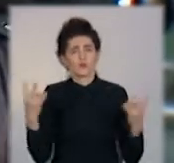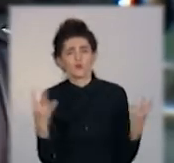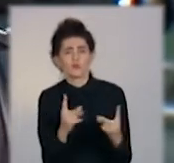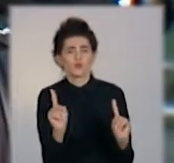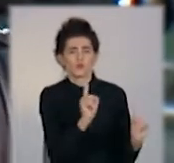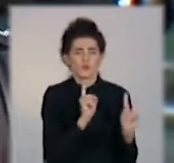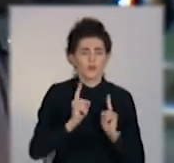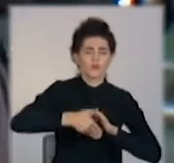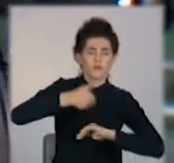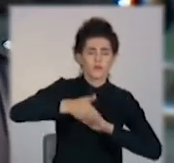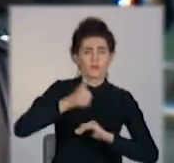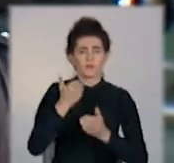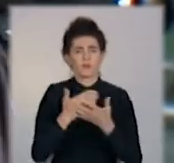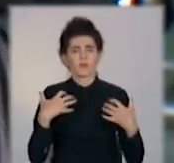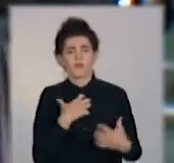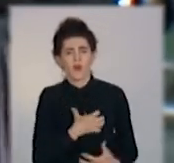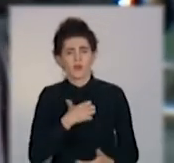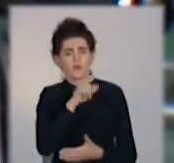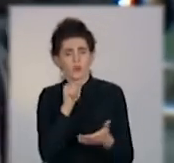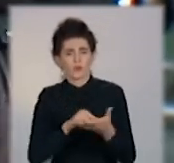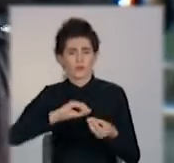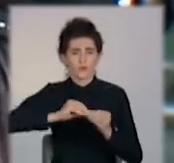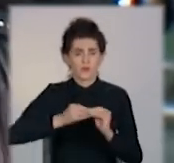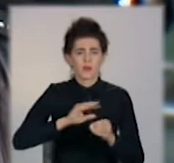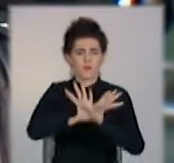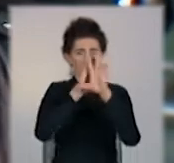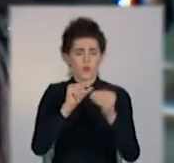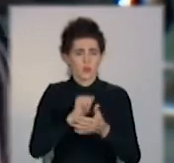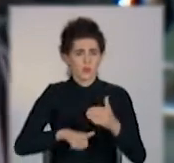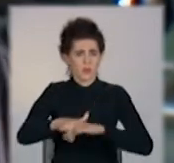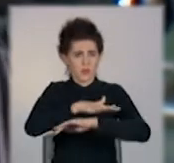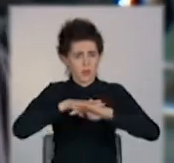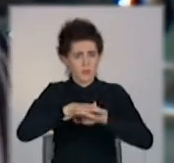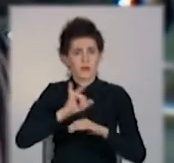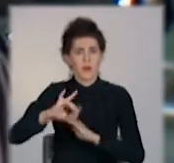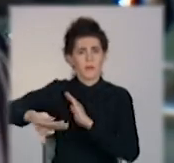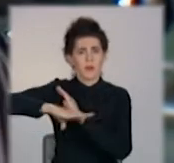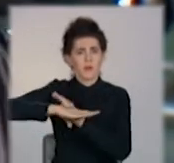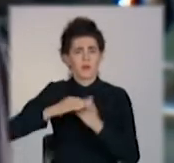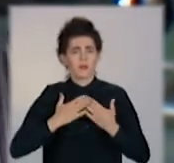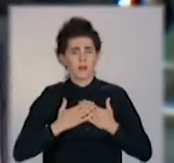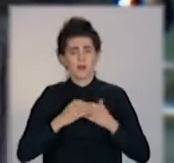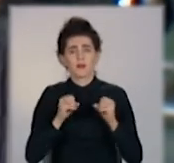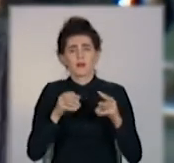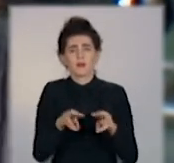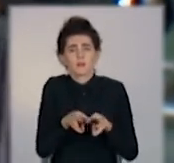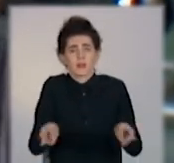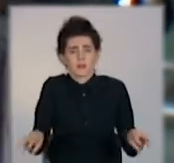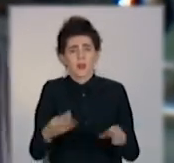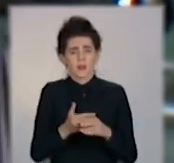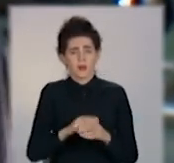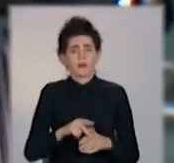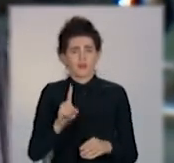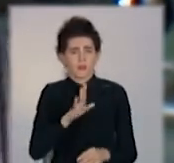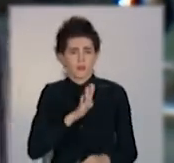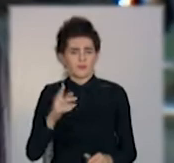і виклики, сучасні запити, які ми бачимо від суспільства, і допомагають нам, як Міністерству, реагувати на ці